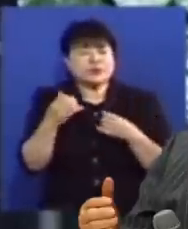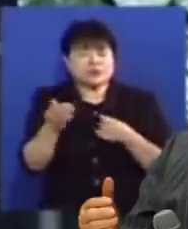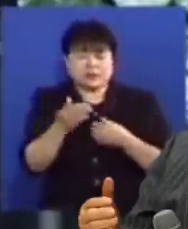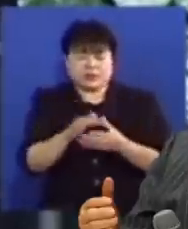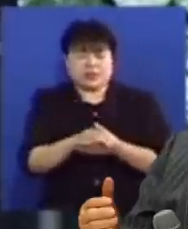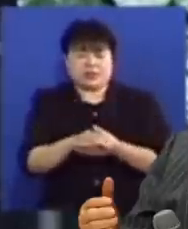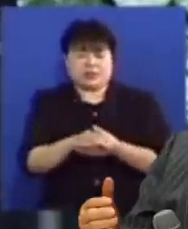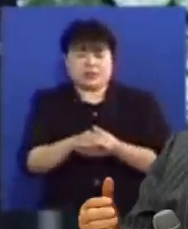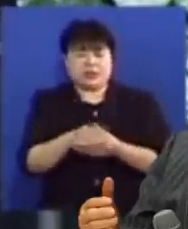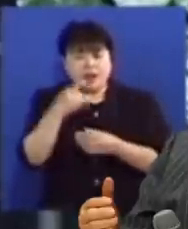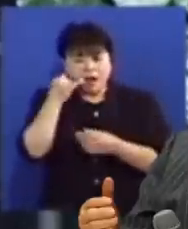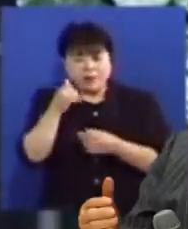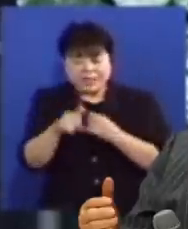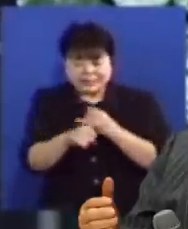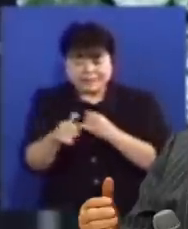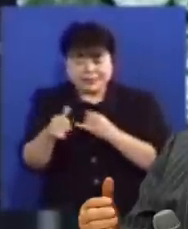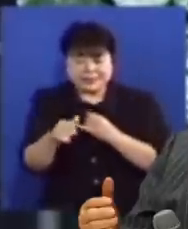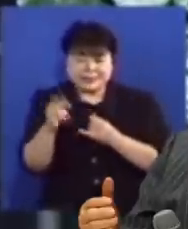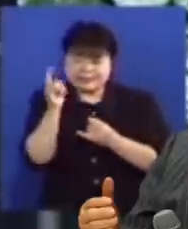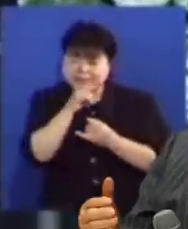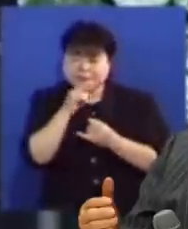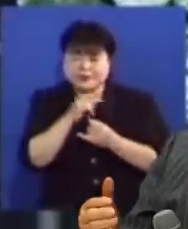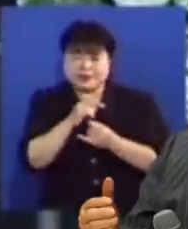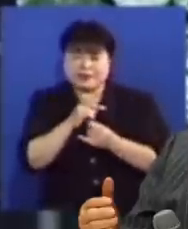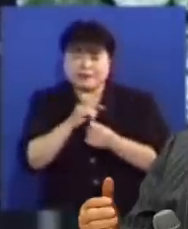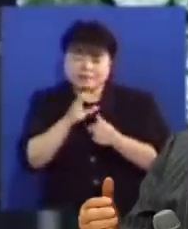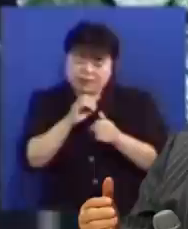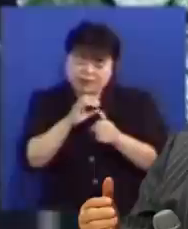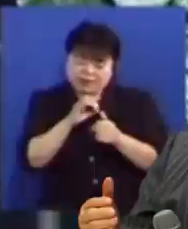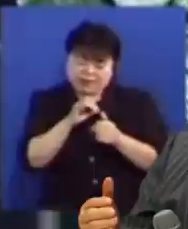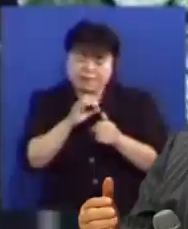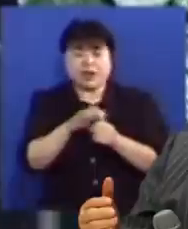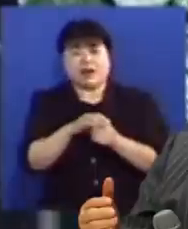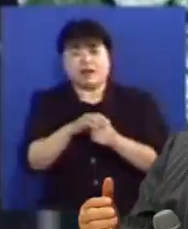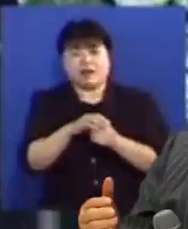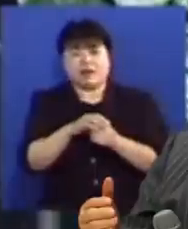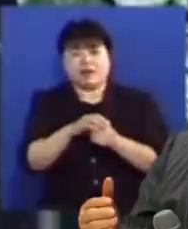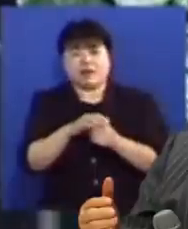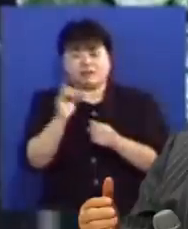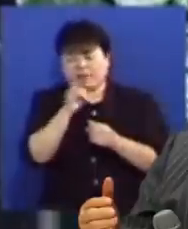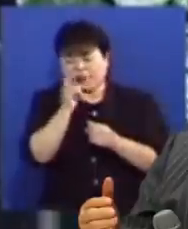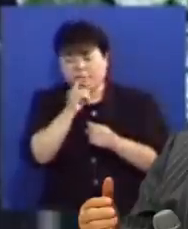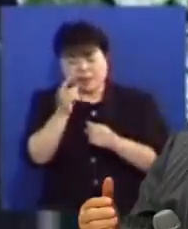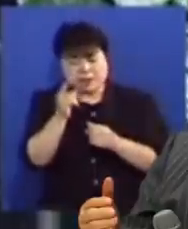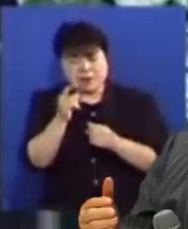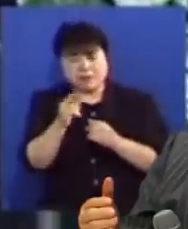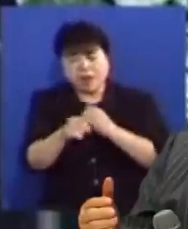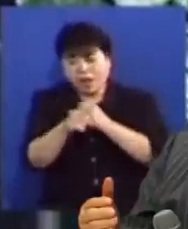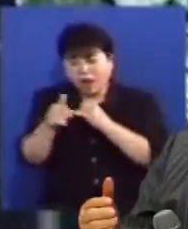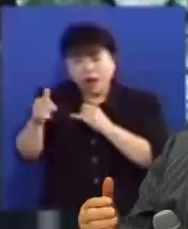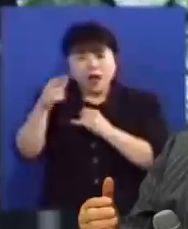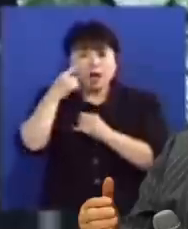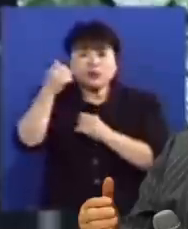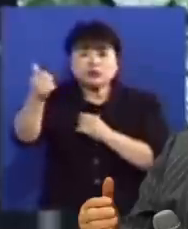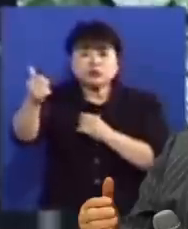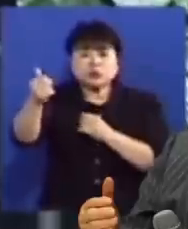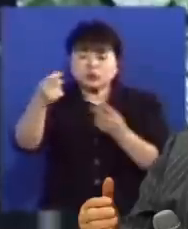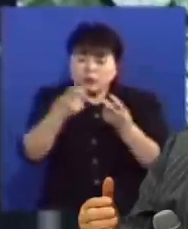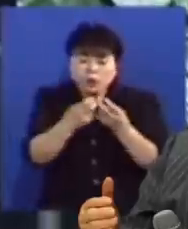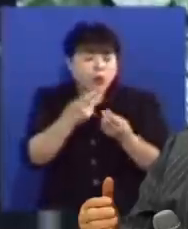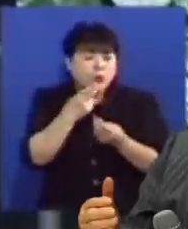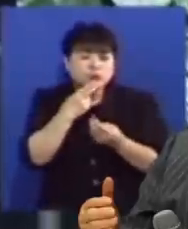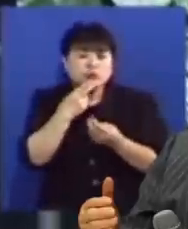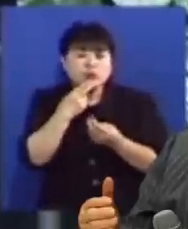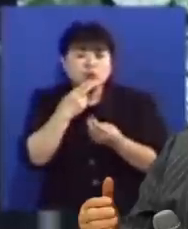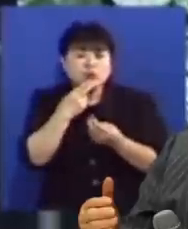속닥속닥 속닥 해서 자꾸 거부하고 부정적인 말을 하면 남편도 별 도리 없이